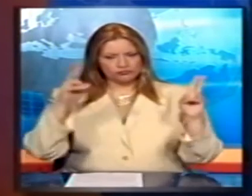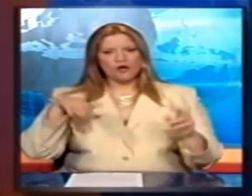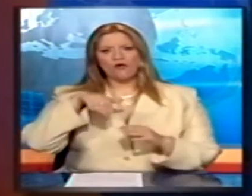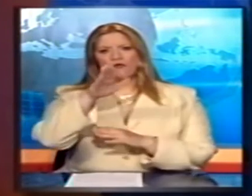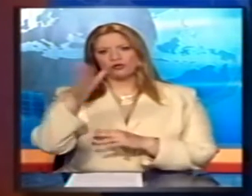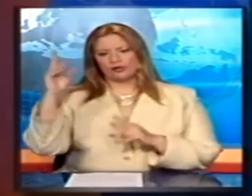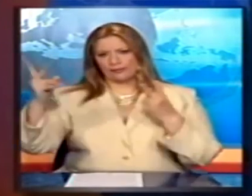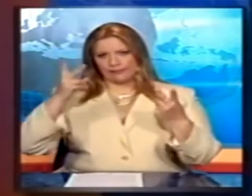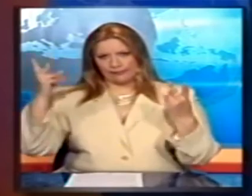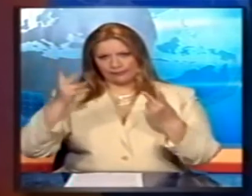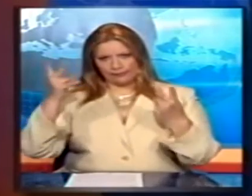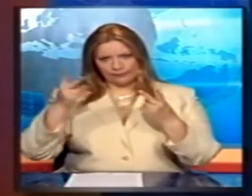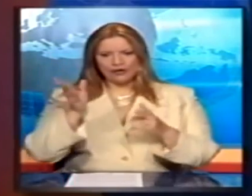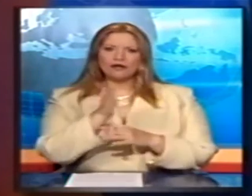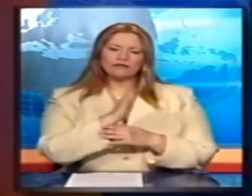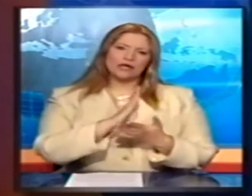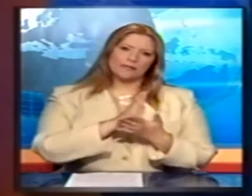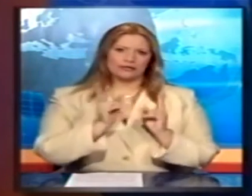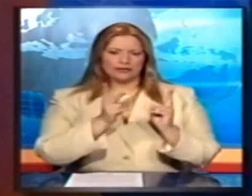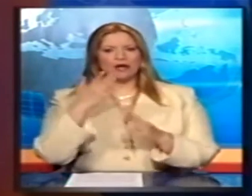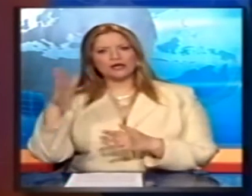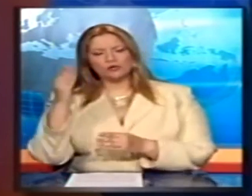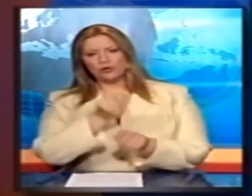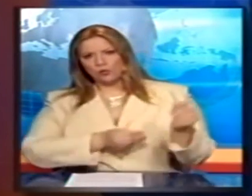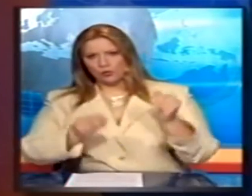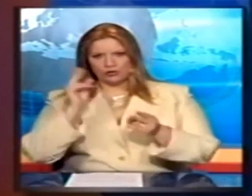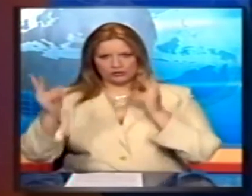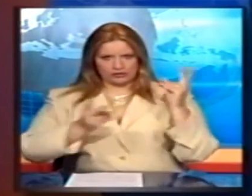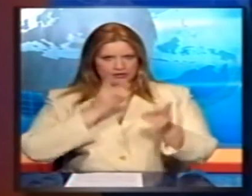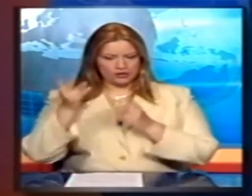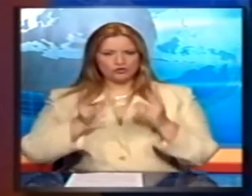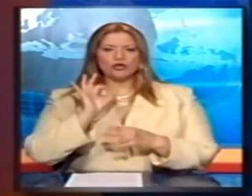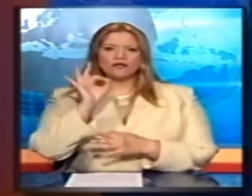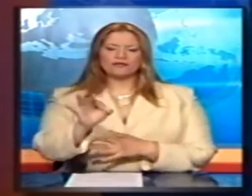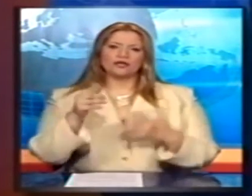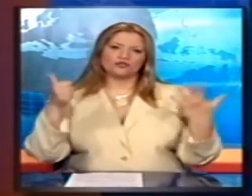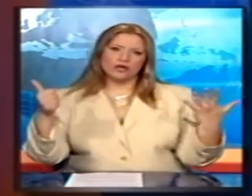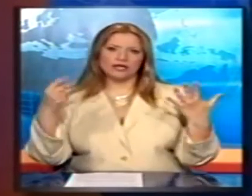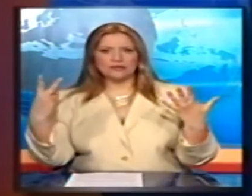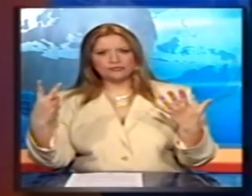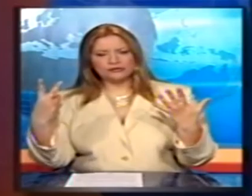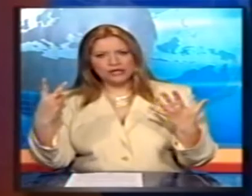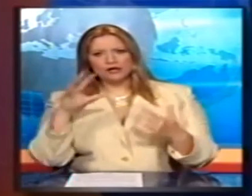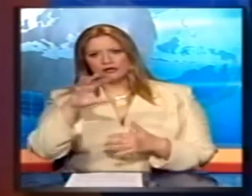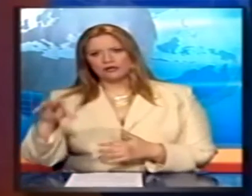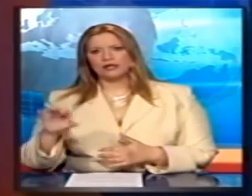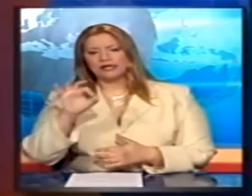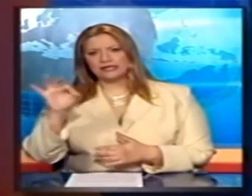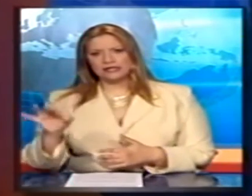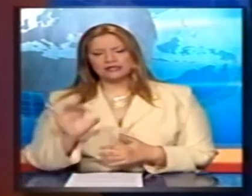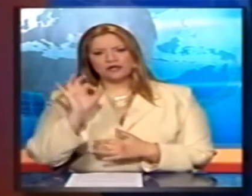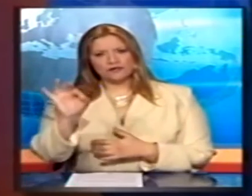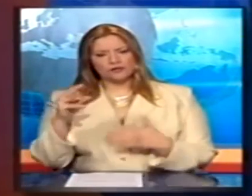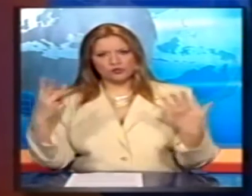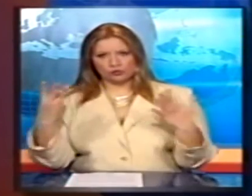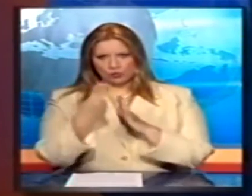βορειοανατολικοί Στα δυτικά ασθενείς μέχρι μέτρη Στα ανατολικά πιο ενισχυμένοι θα φάνουν τα 6 με 7 και τοπικά στο κεντρικό και νότιο Αιγαίο την